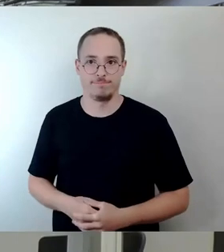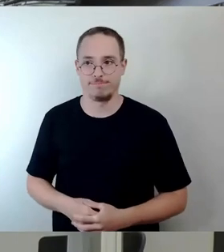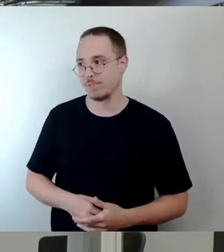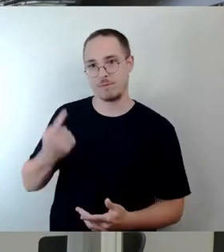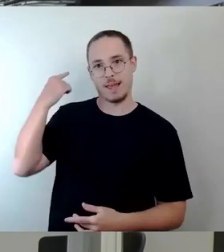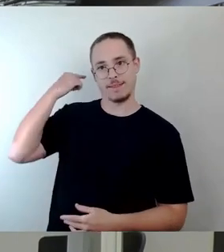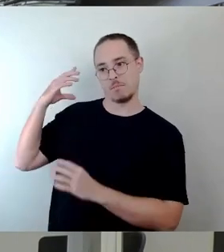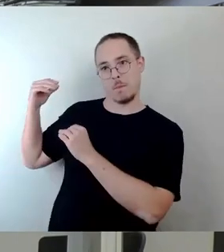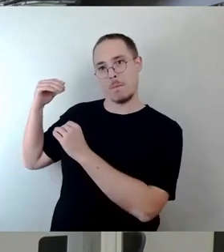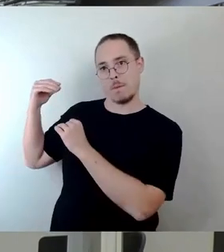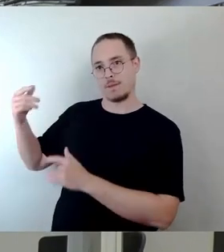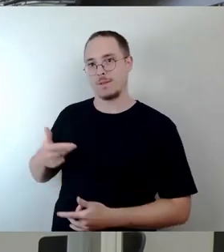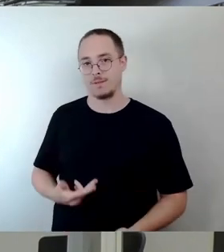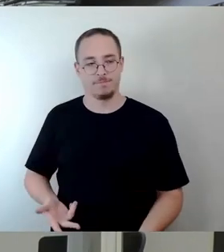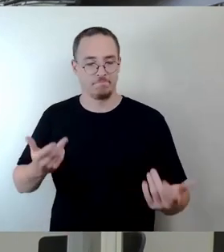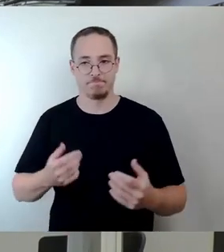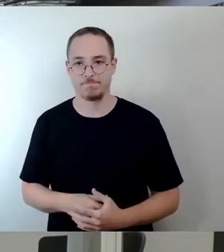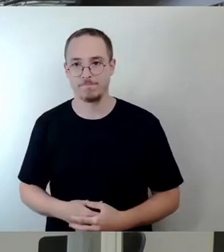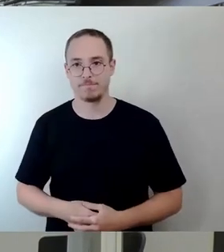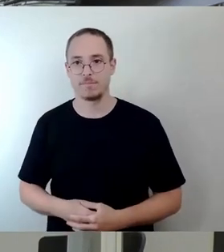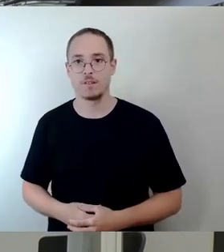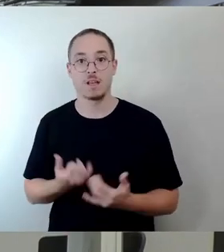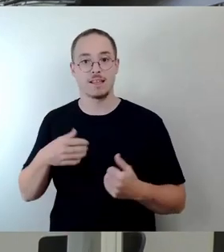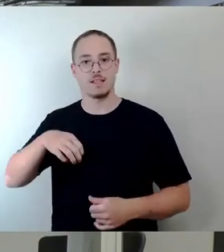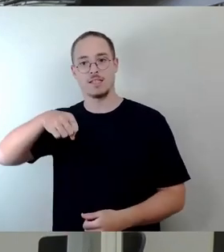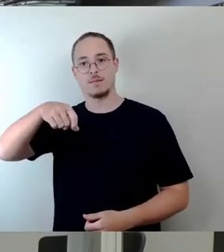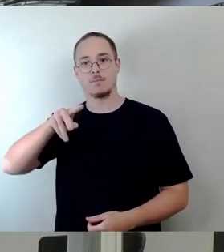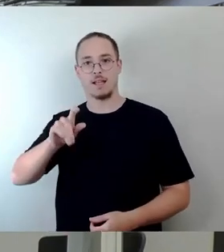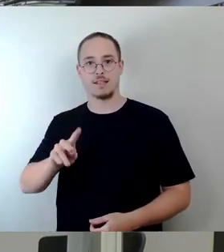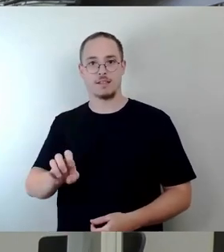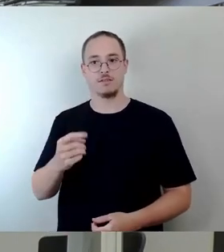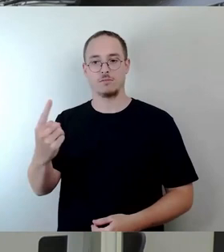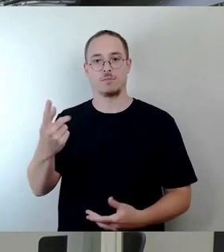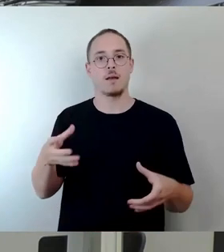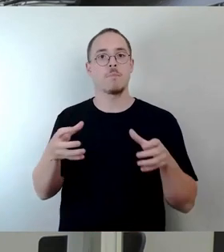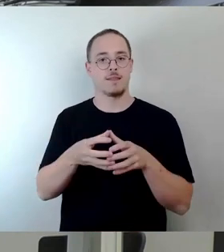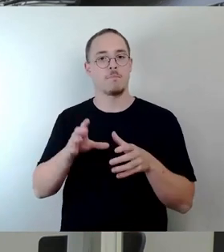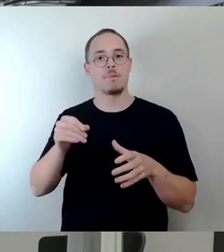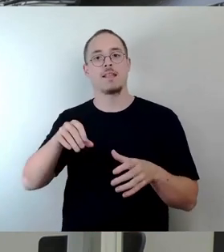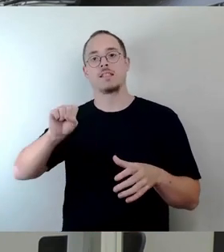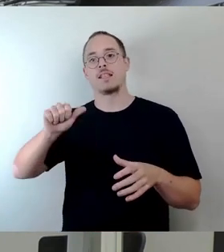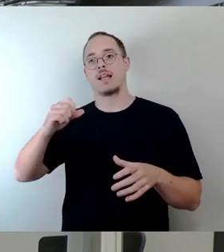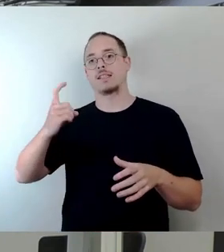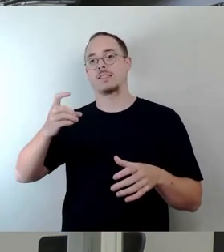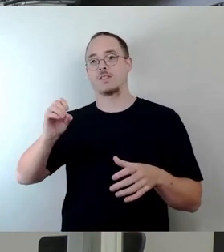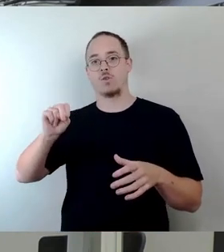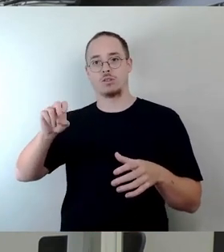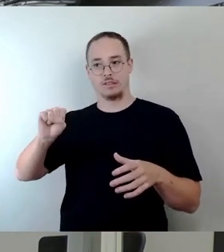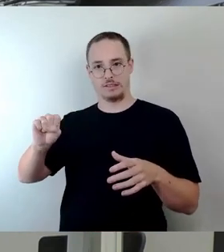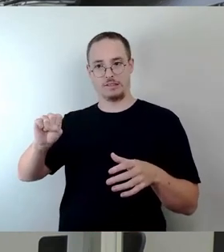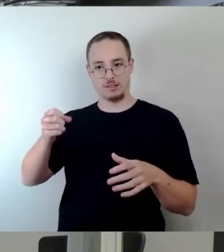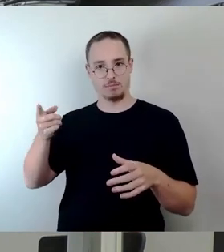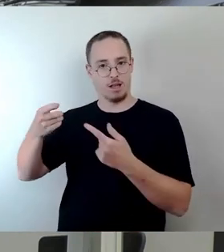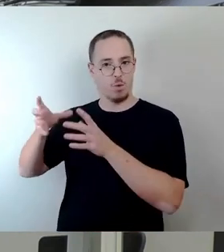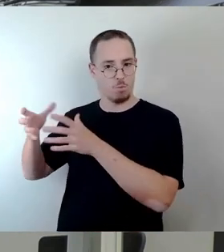Und jetzt gründet der Spike gemeinsam mit dem Gründer der Sächsens eine House of